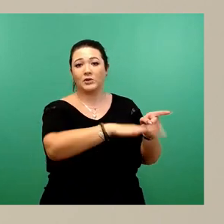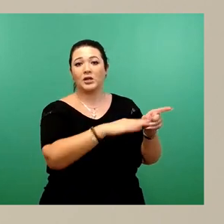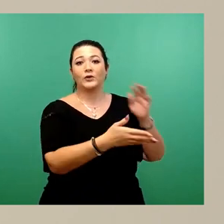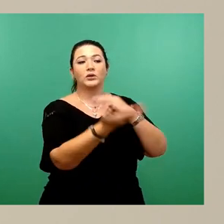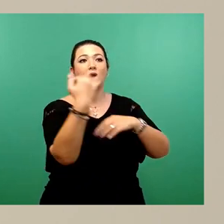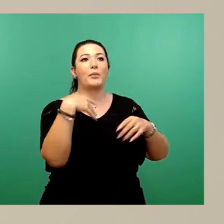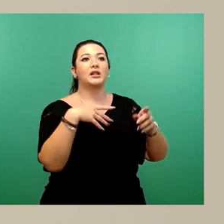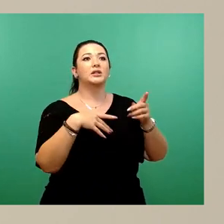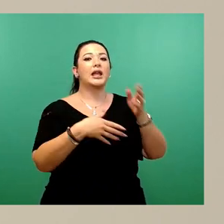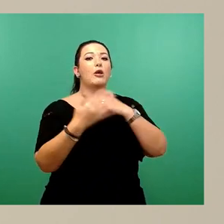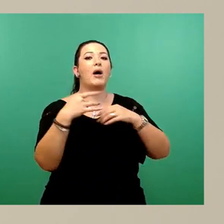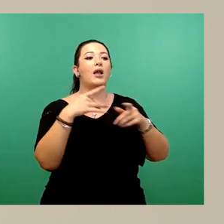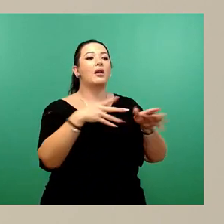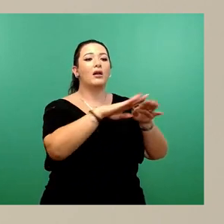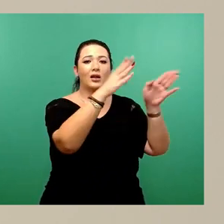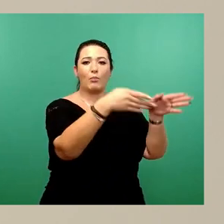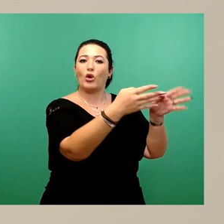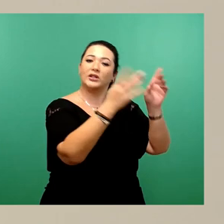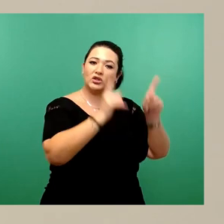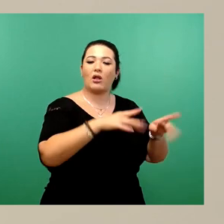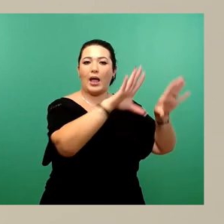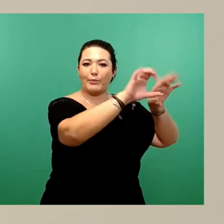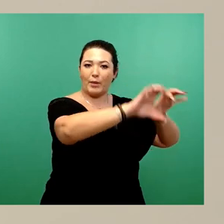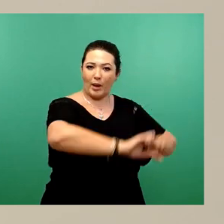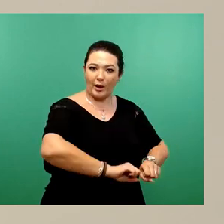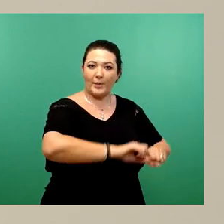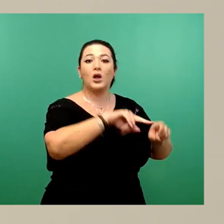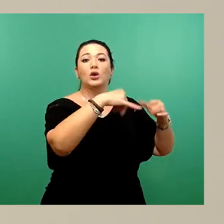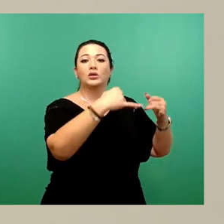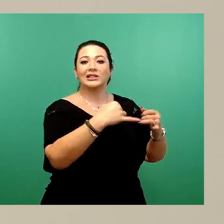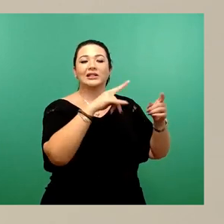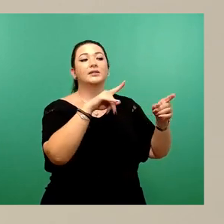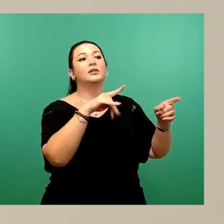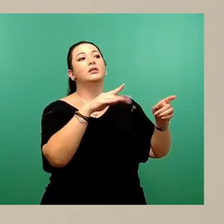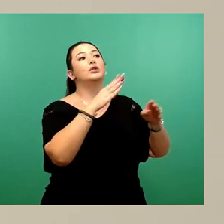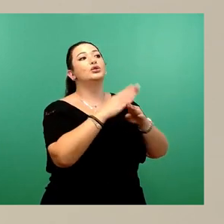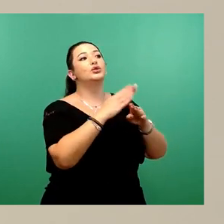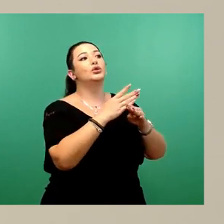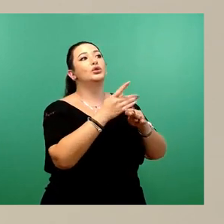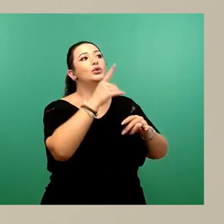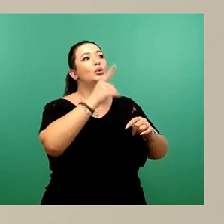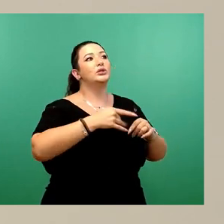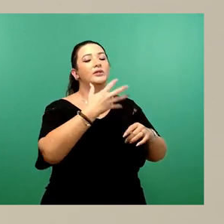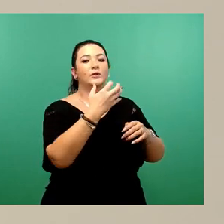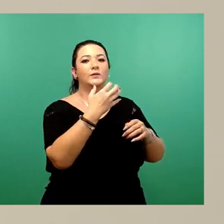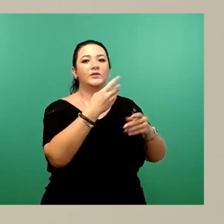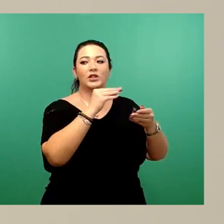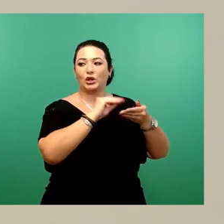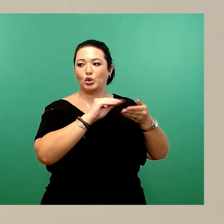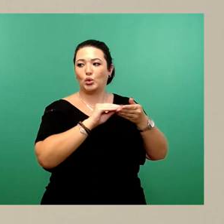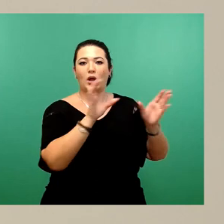abgerissen und es wurde eine Interimsschule in Modulbauweise für 150 Schülerinnen und Schüler